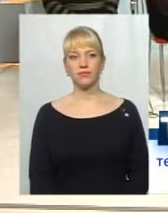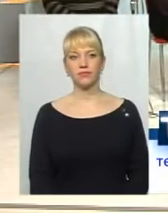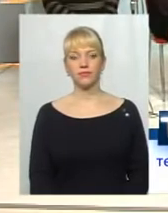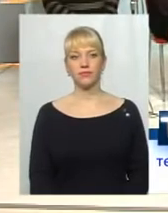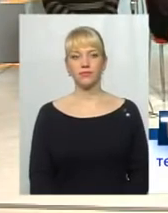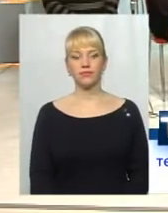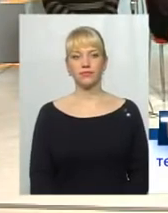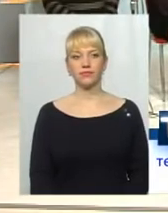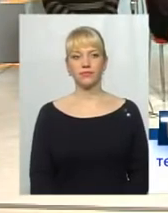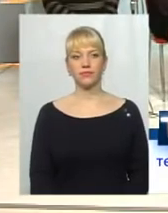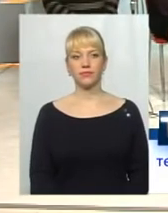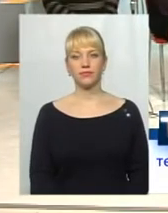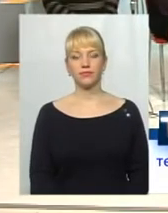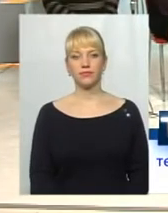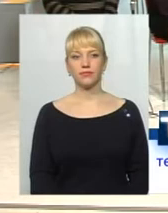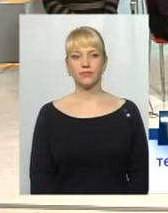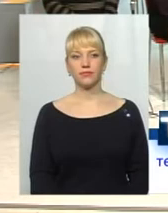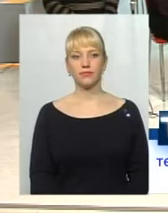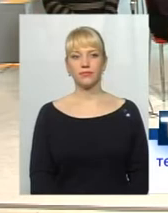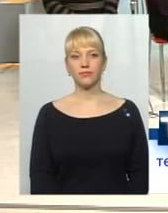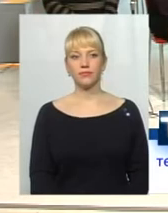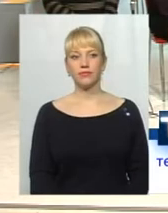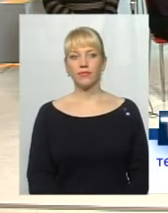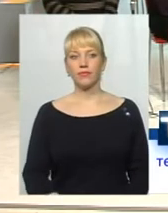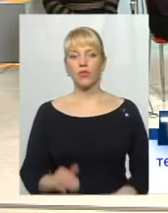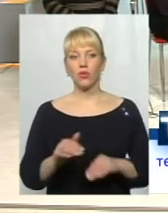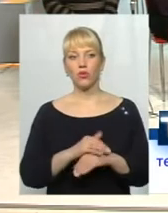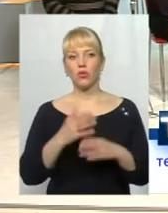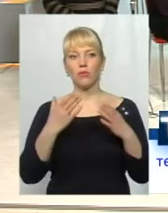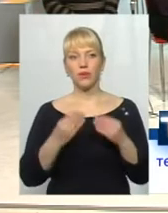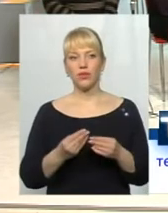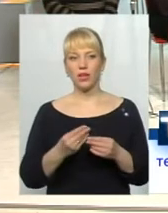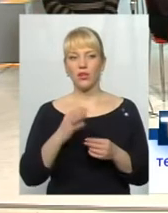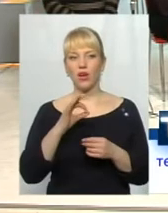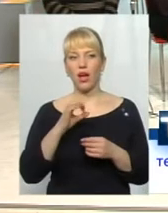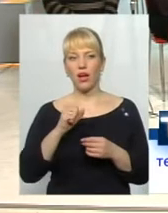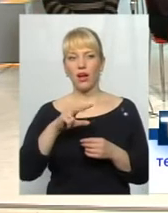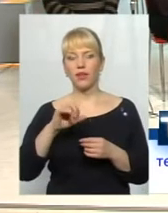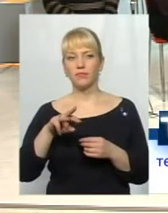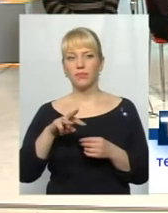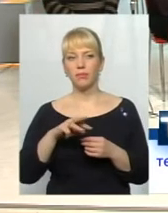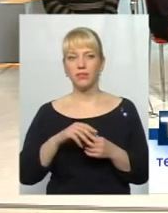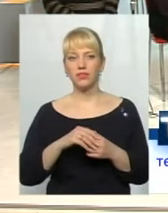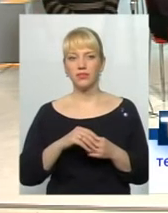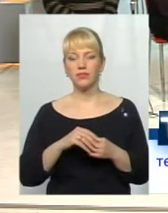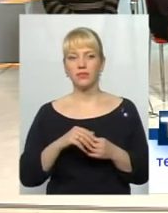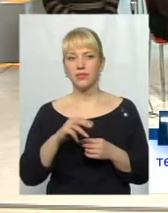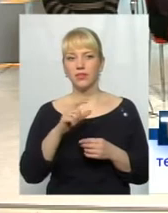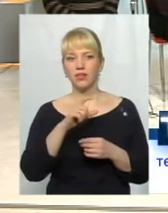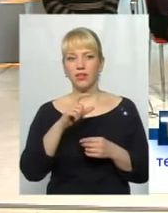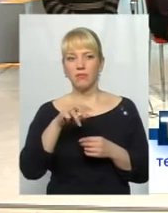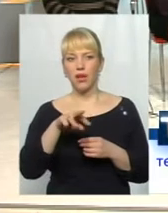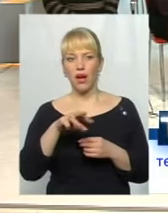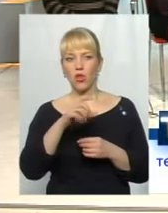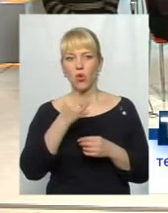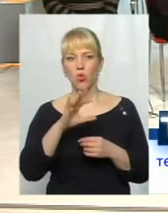60. Алло, доброго дня. Доброго дня. Міщук, вас турбує хабар Михайло Ясим,